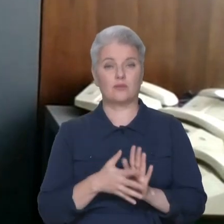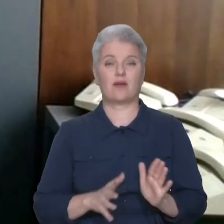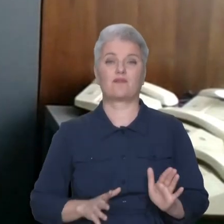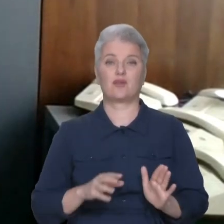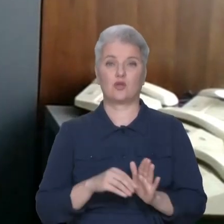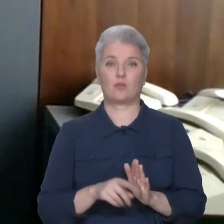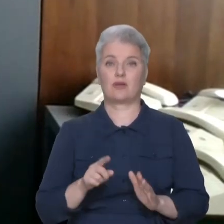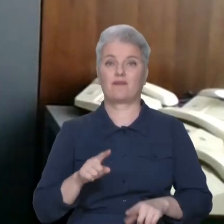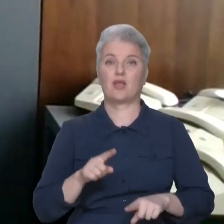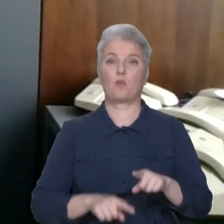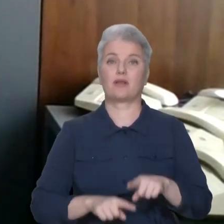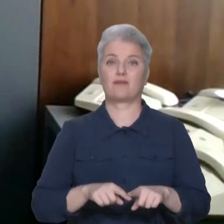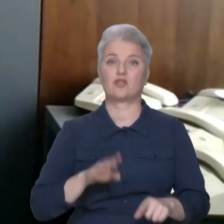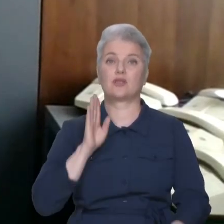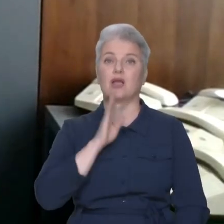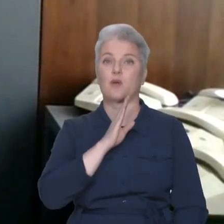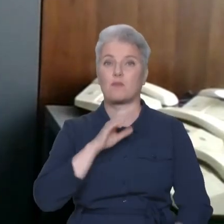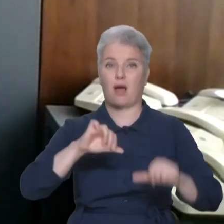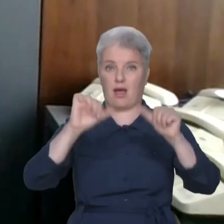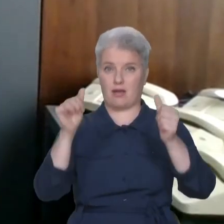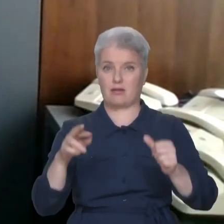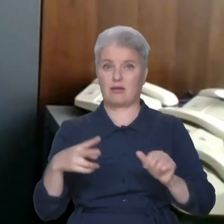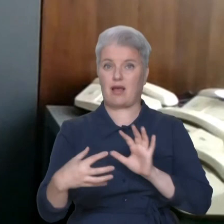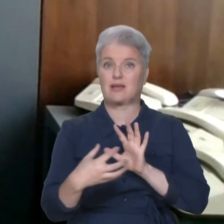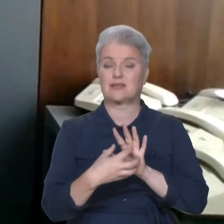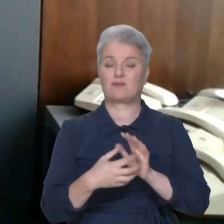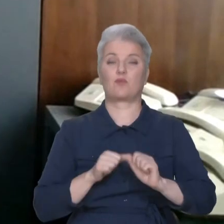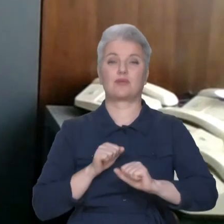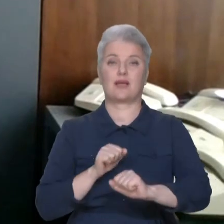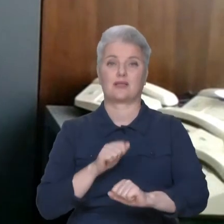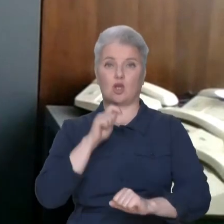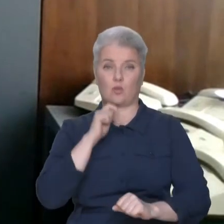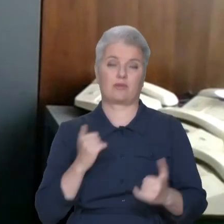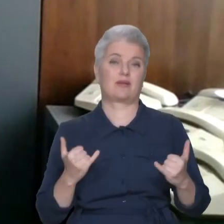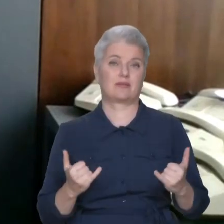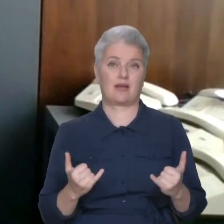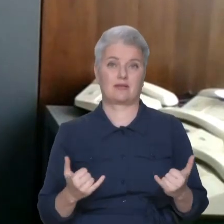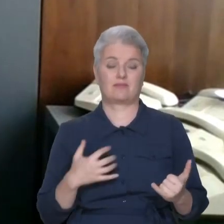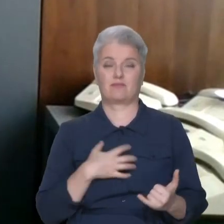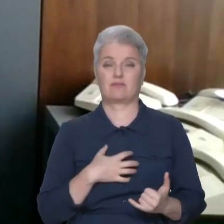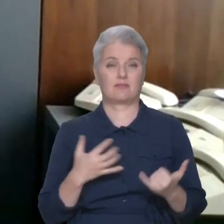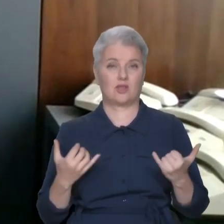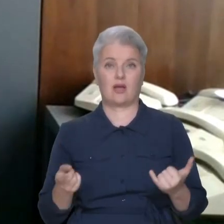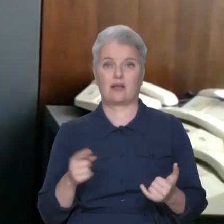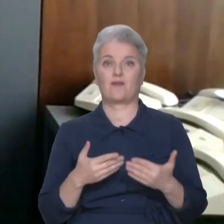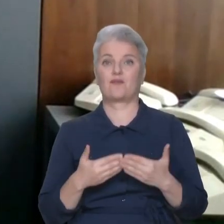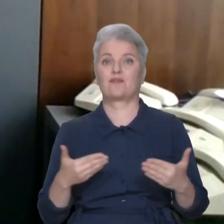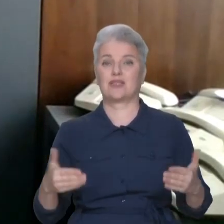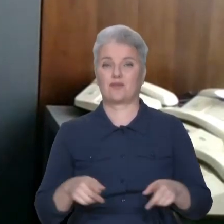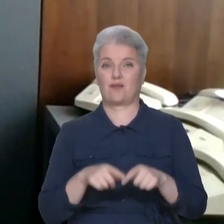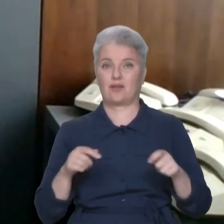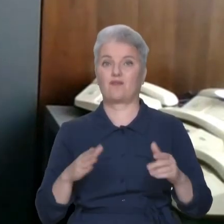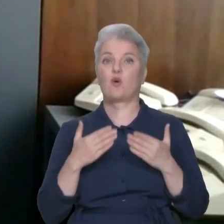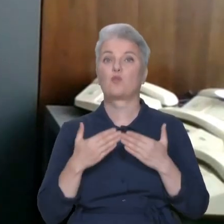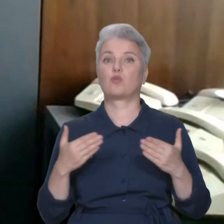навіть батьківщини матері, як символ захисниці України. Зараз, на часі, у нас навіть виставка відкрита в музеї